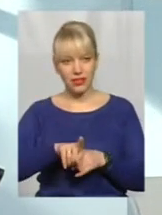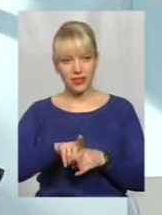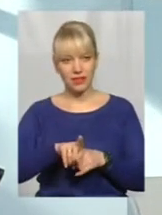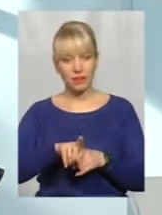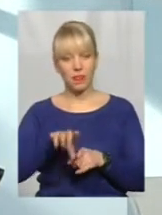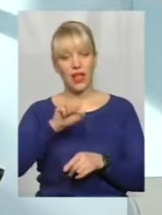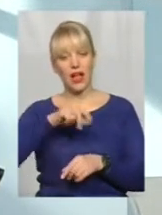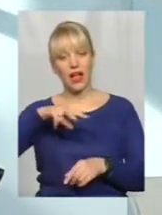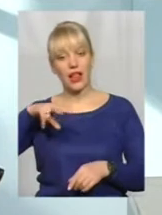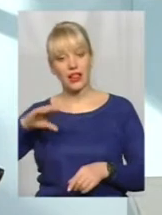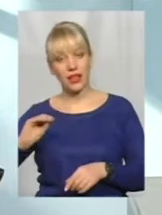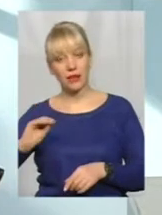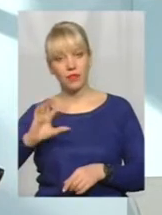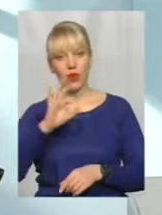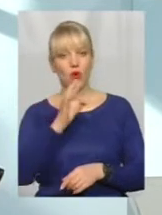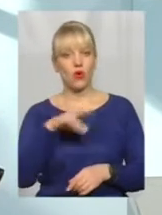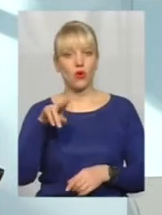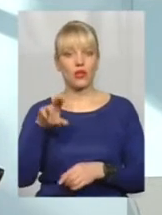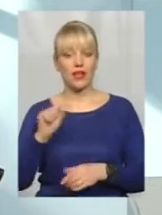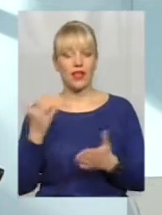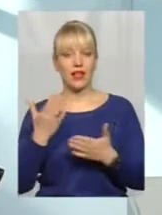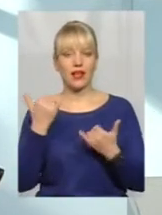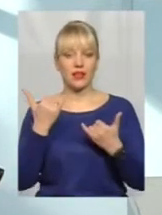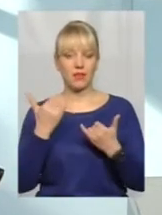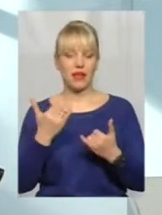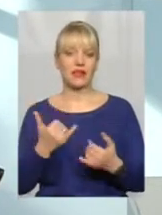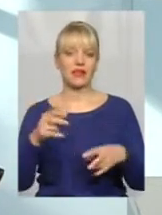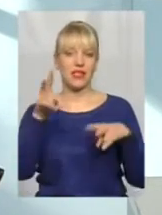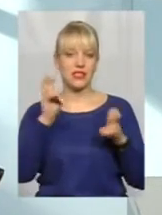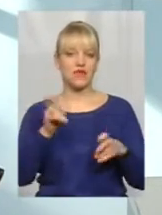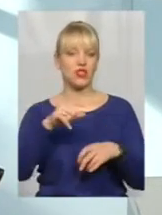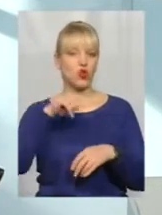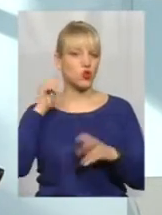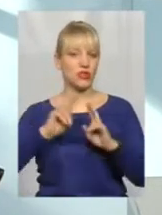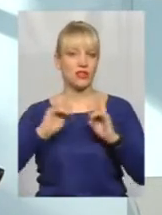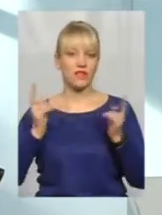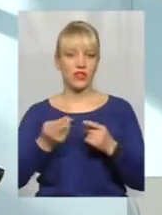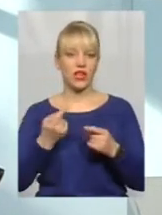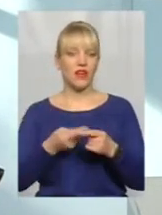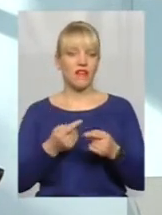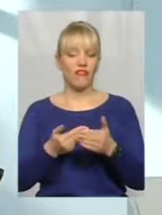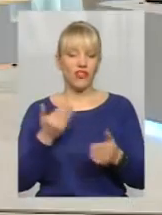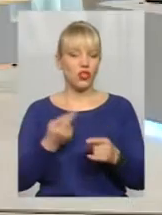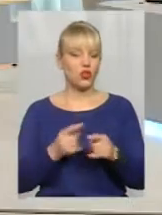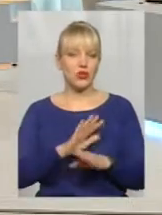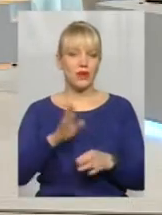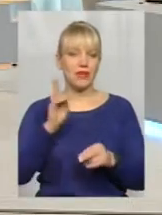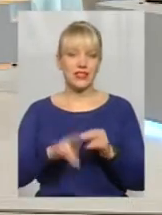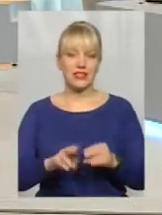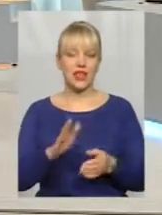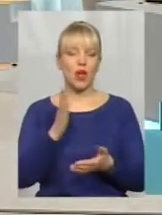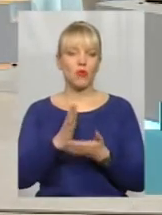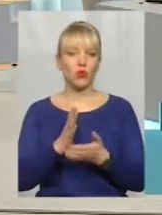Але Орда, яка тепер називається Російська Федерація, вона ж від того не перестала бути Ордою. А Орда, щоб